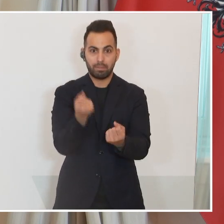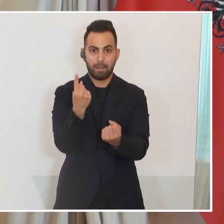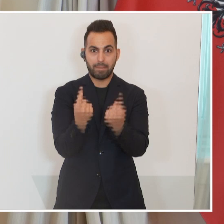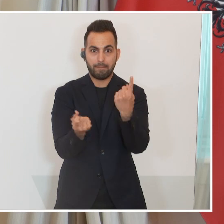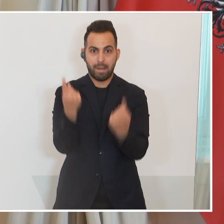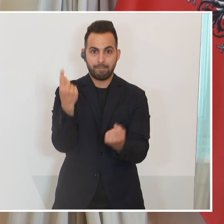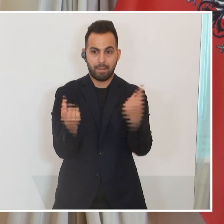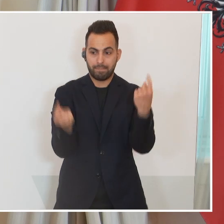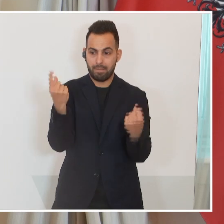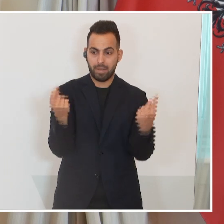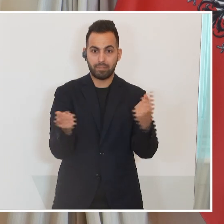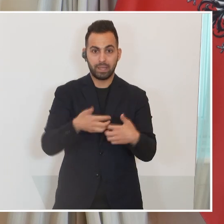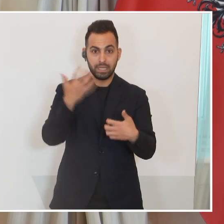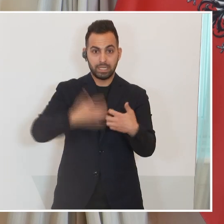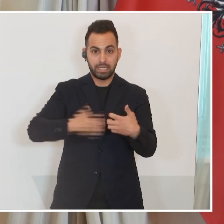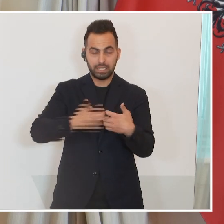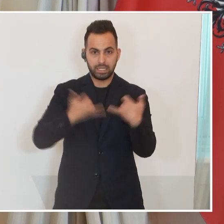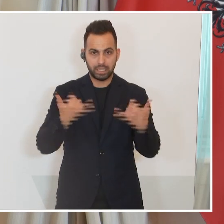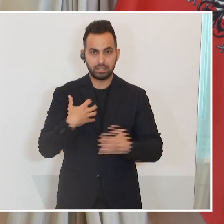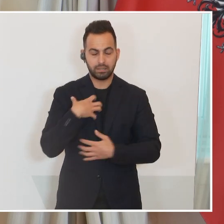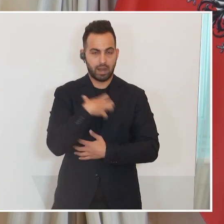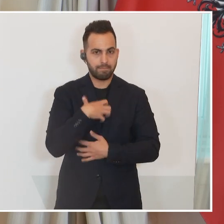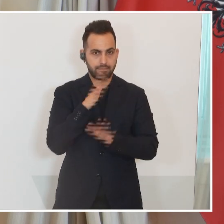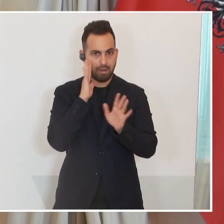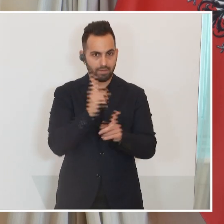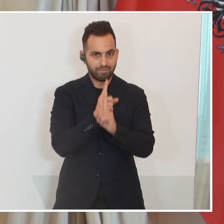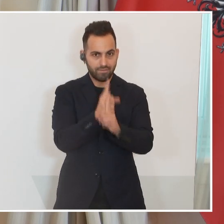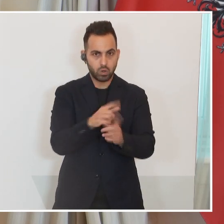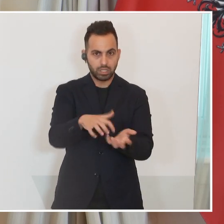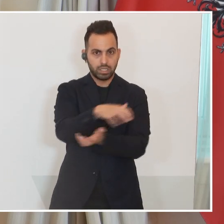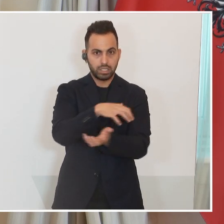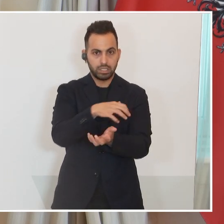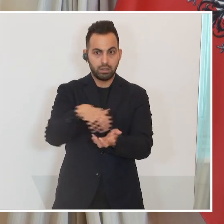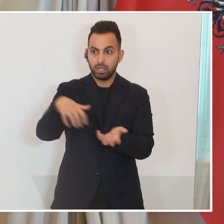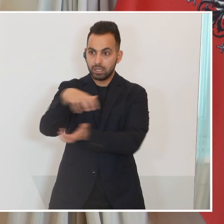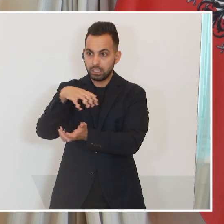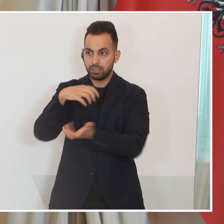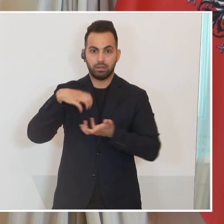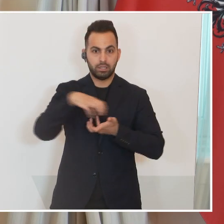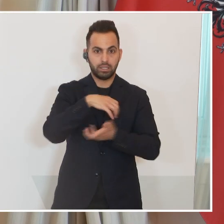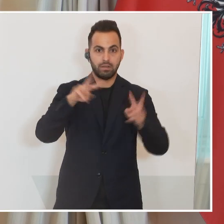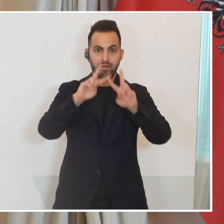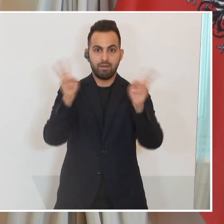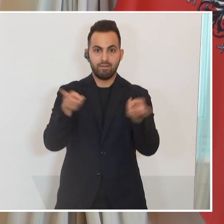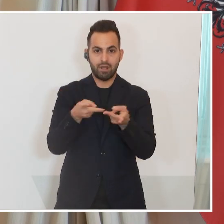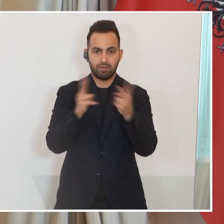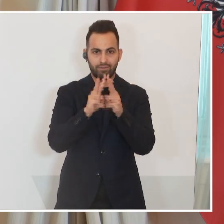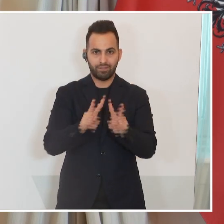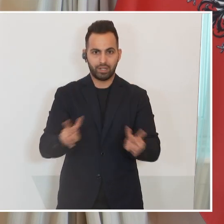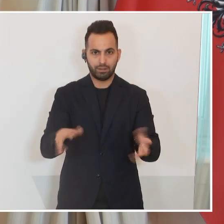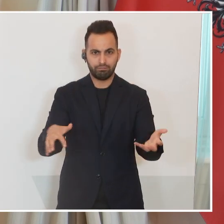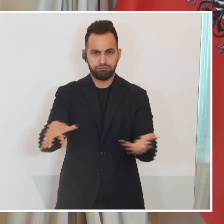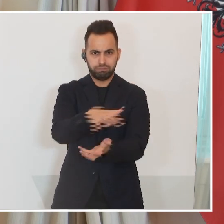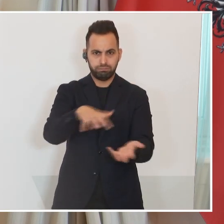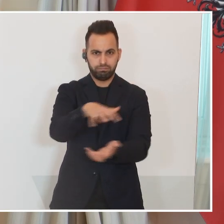aus diesem Krieg heraus dramatische Folgekrisen entstehen können, die den Frieden und die Sicherheit auf der Welt massiv destabilisieren können.